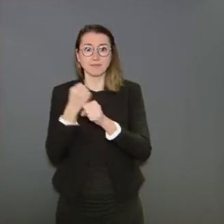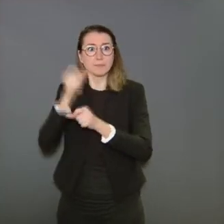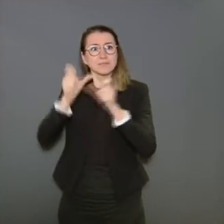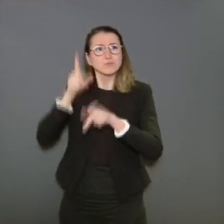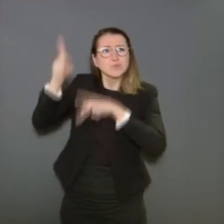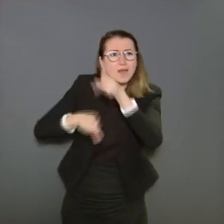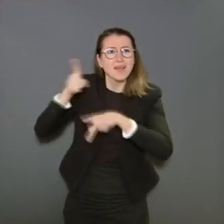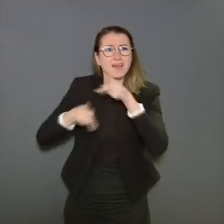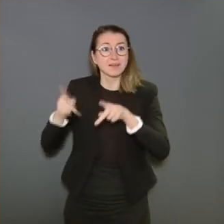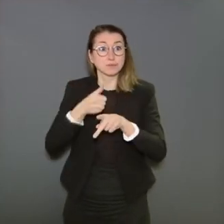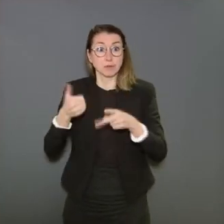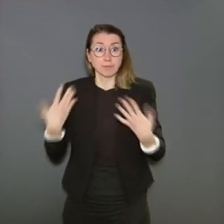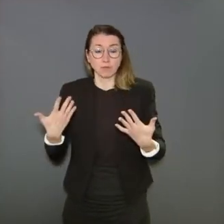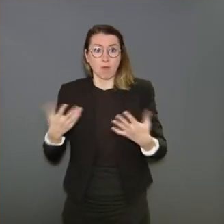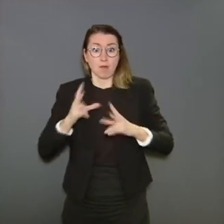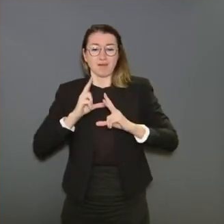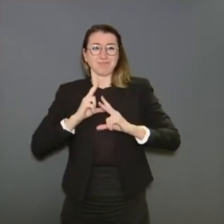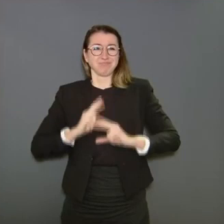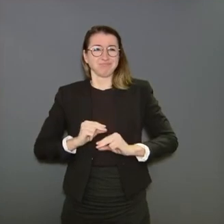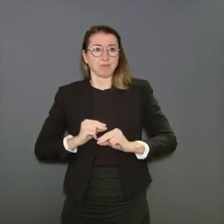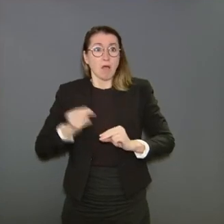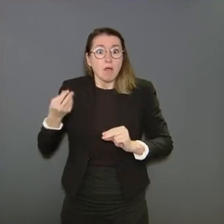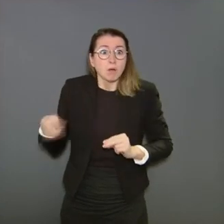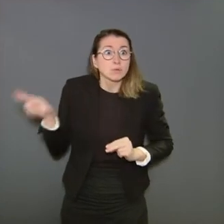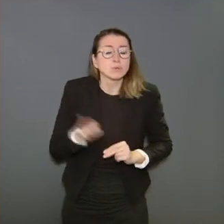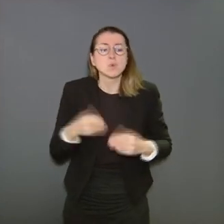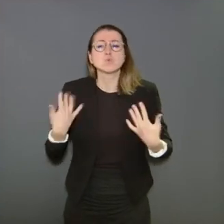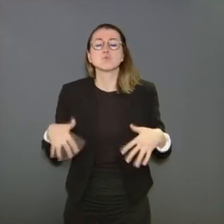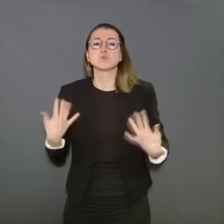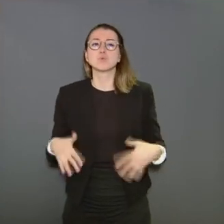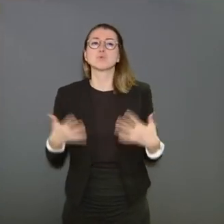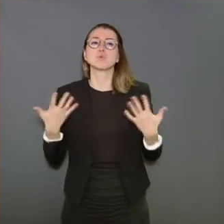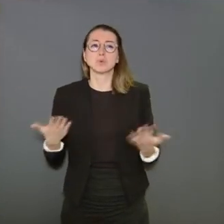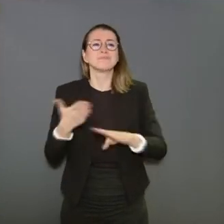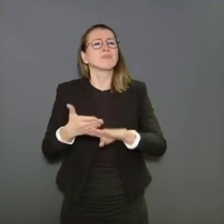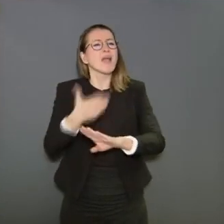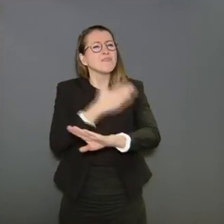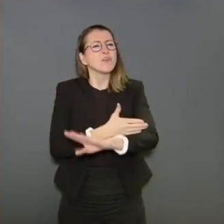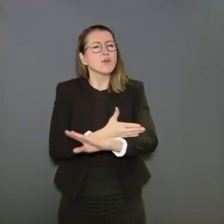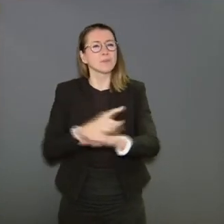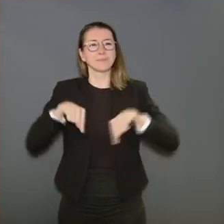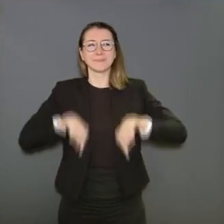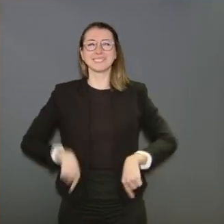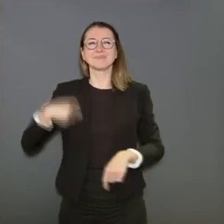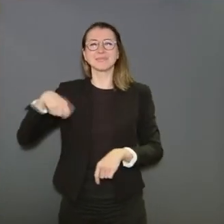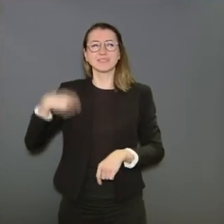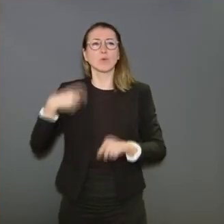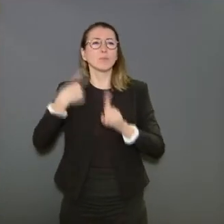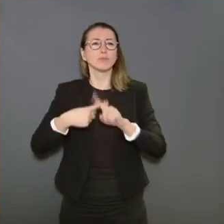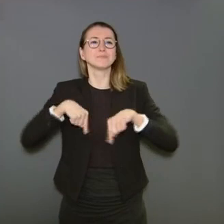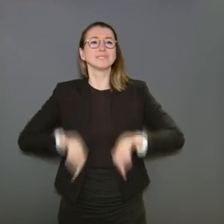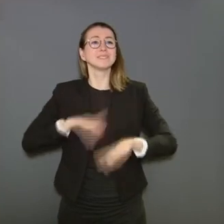situation qu'on est. Avant de donner la parole au ministre président et au ministre de la Santé, j'aimerais encore dire ceci.